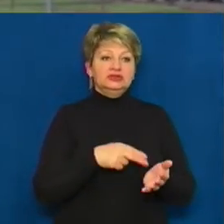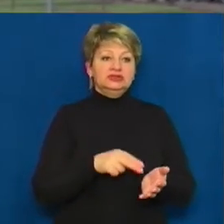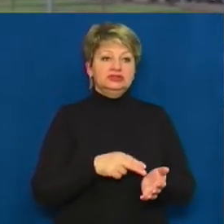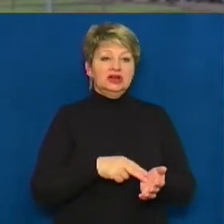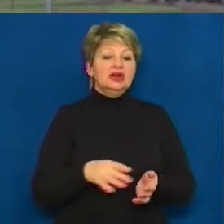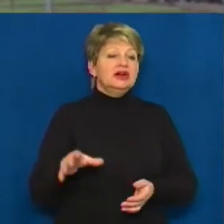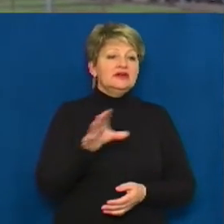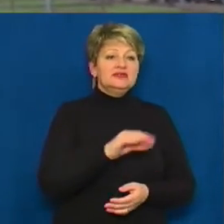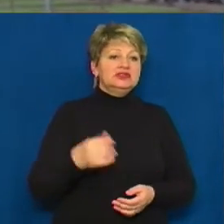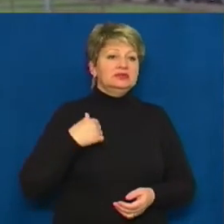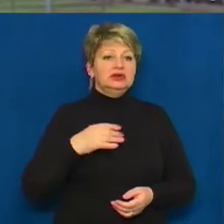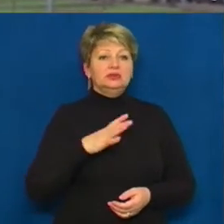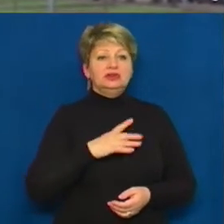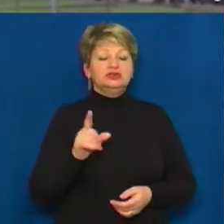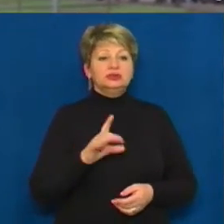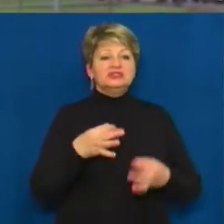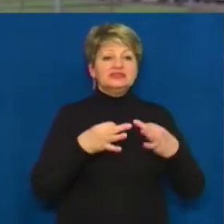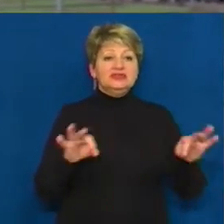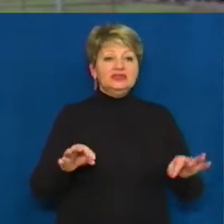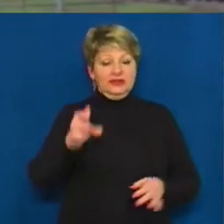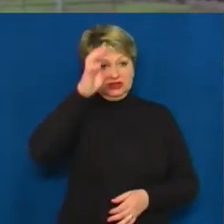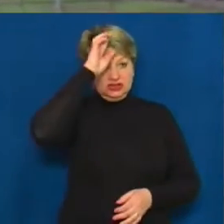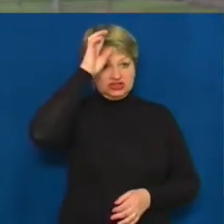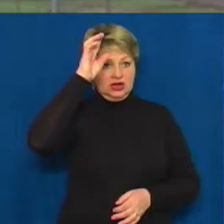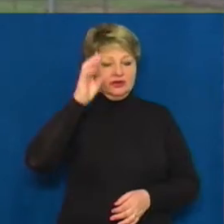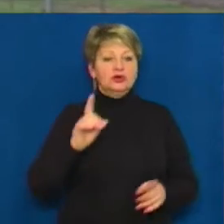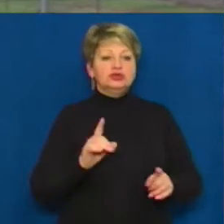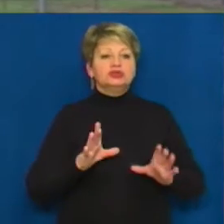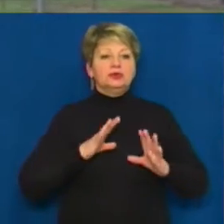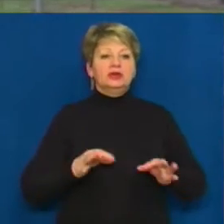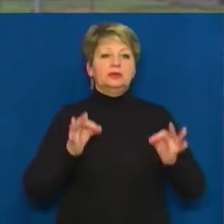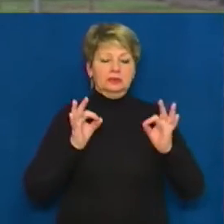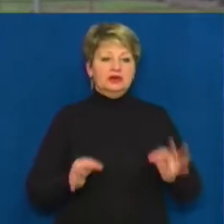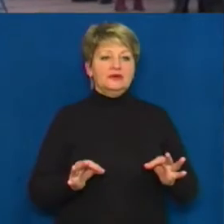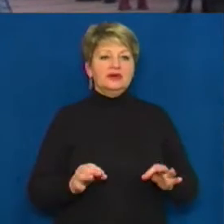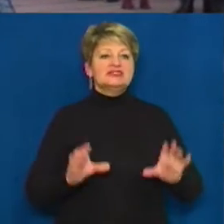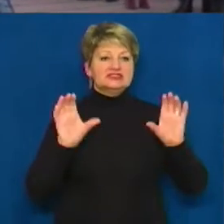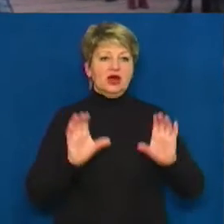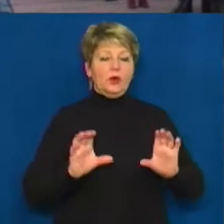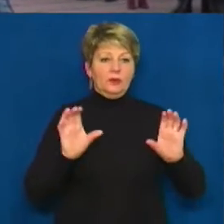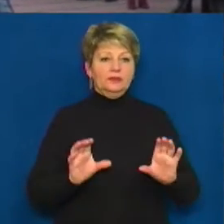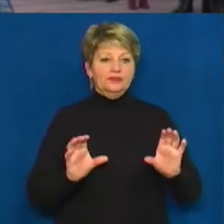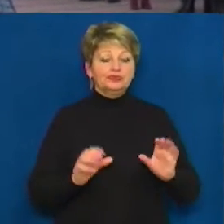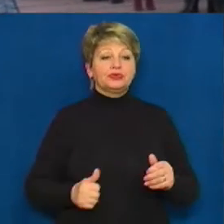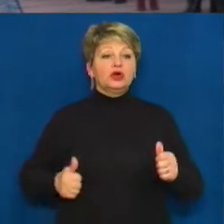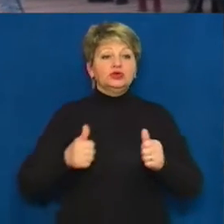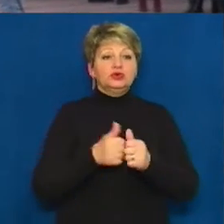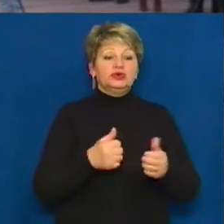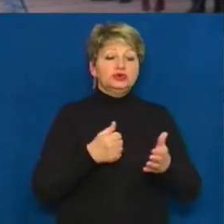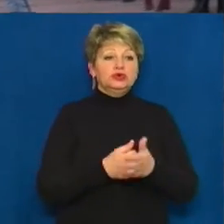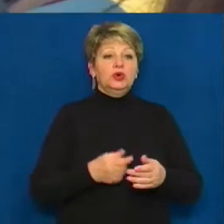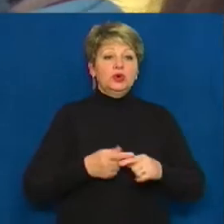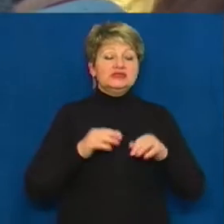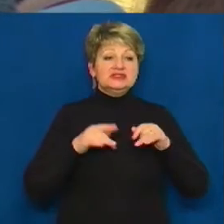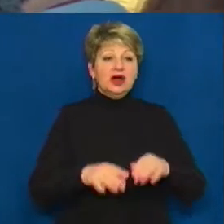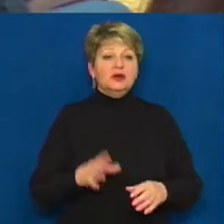йшли для того, щоб змінити цю державу і всій державі, щоб правило закон, правило Конституцію. Долучилися до заходу і студенти.